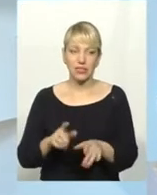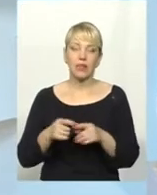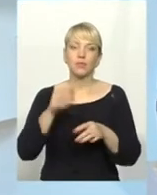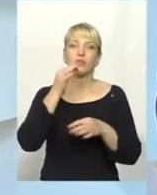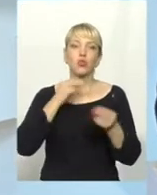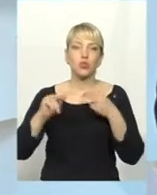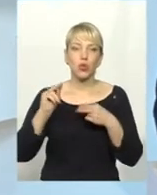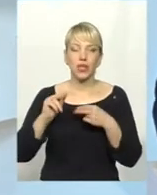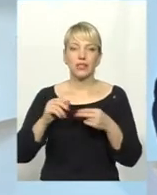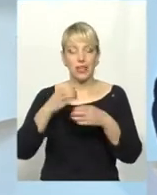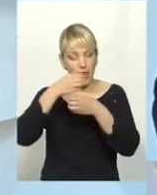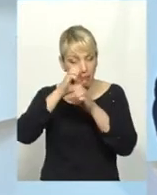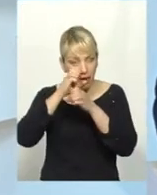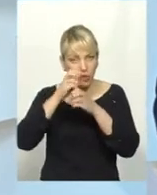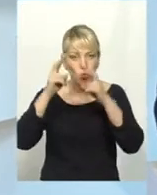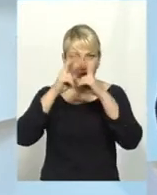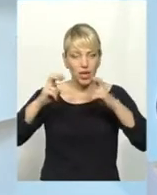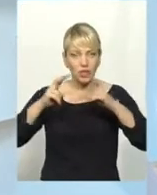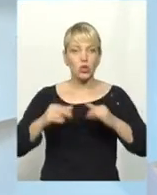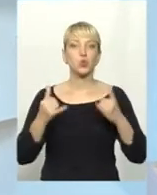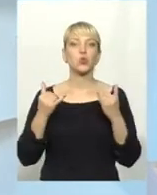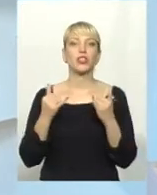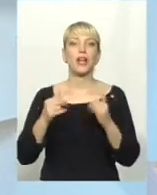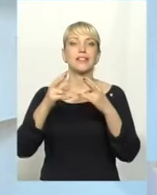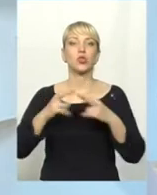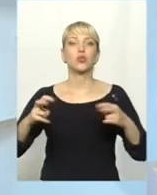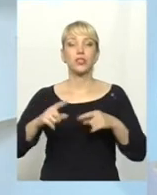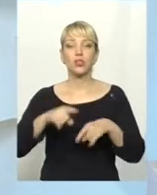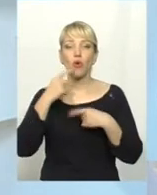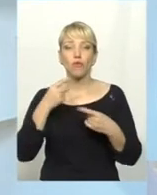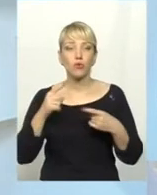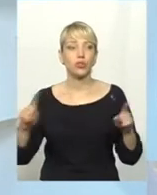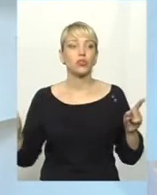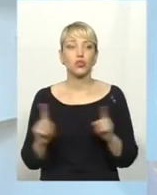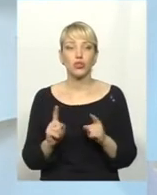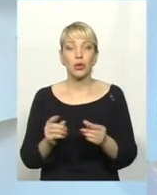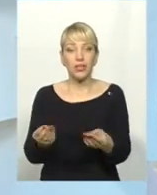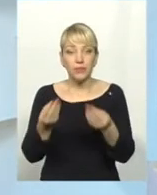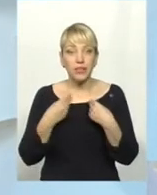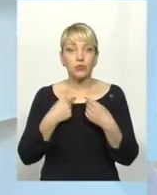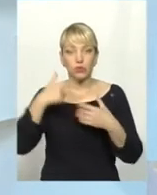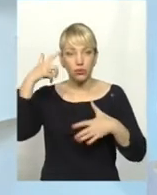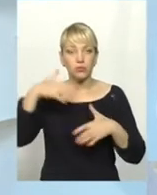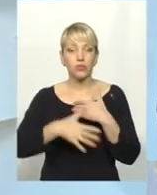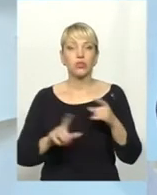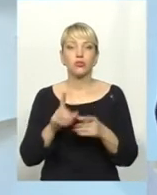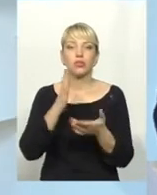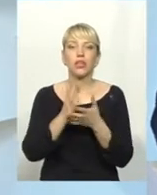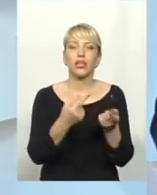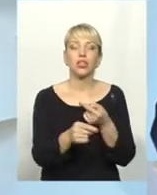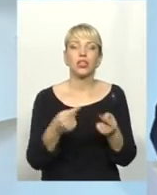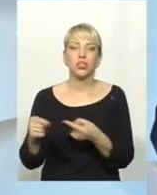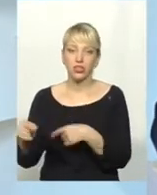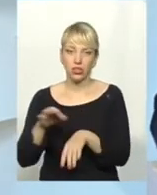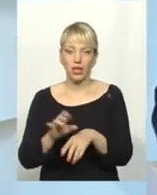лабораторної діагностики, сучасні дослідження дали нам розуміння, що є багато інших захворювань, які